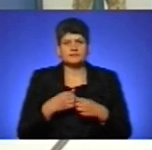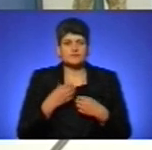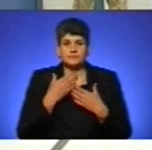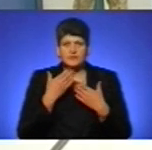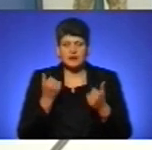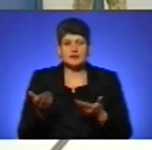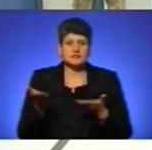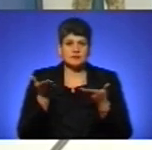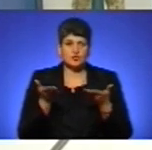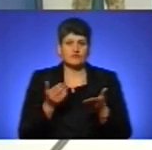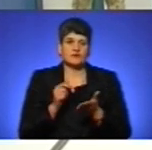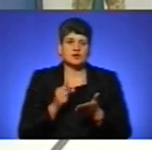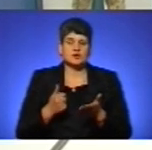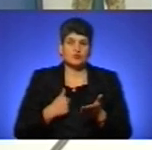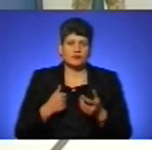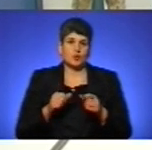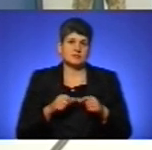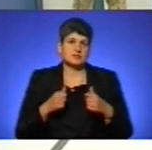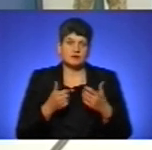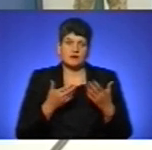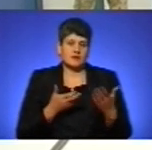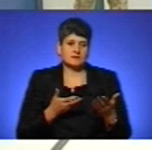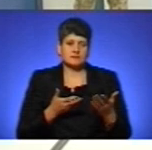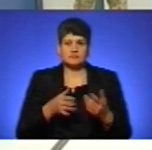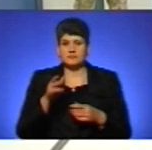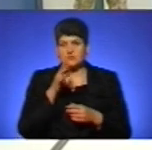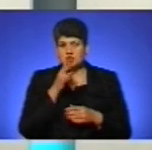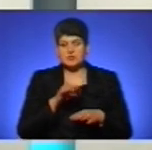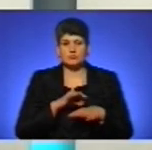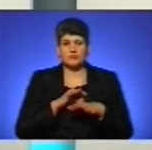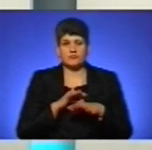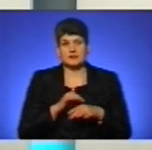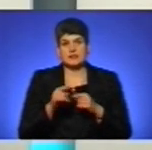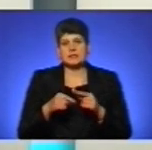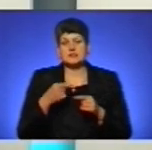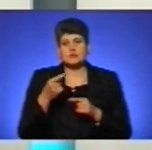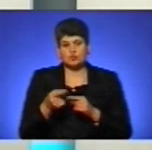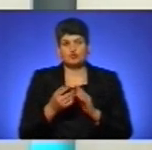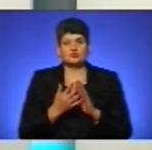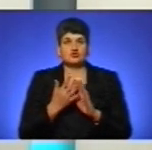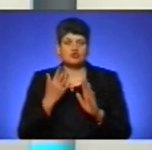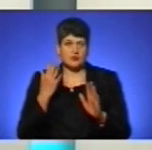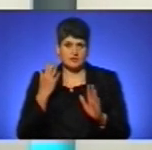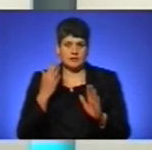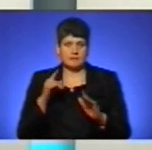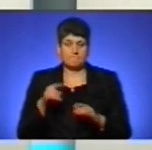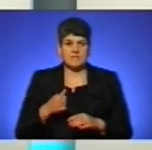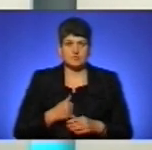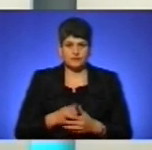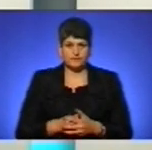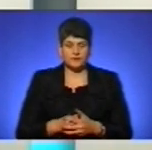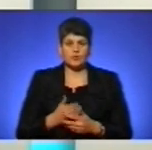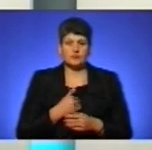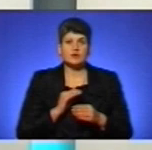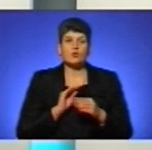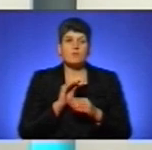Запрошуємо до військових комісаріатів під час проведення наступної черги призову. Я хотів би